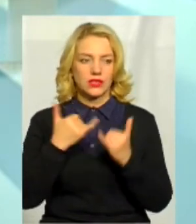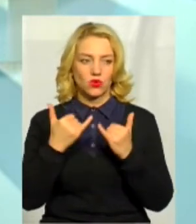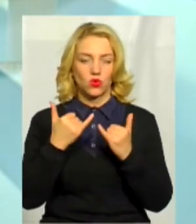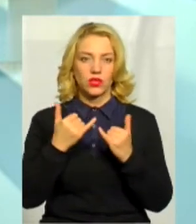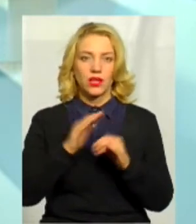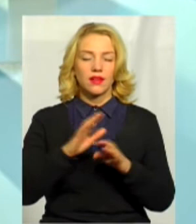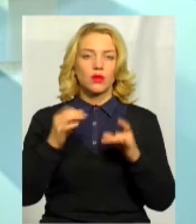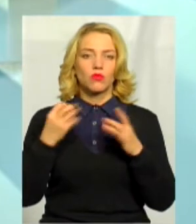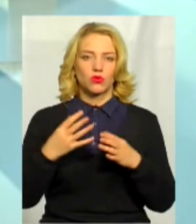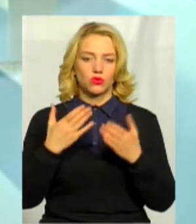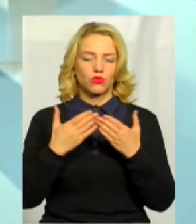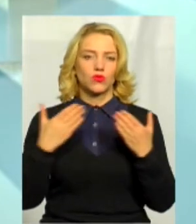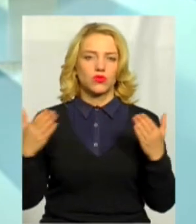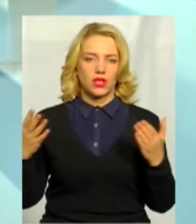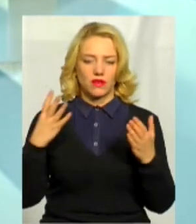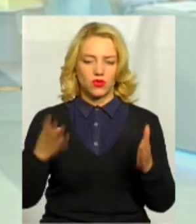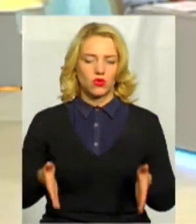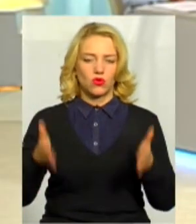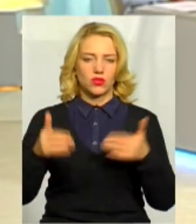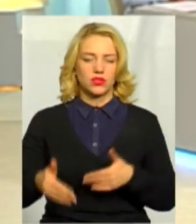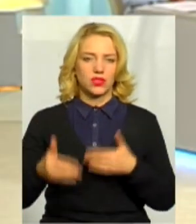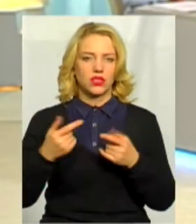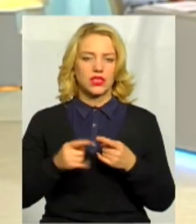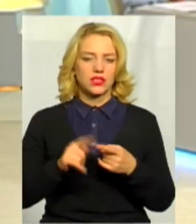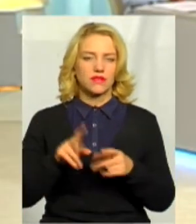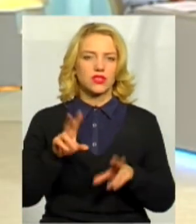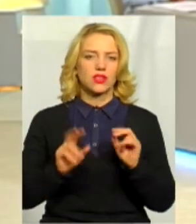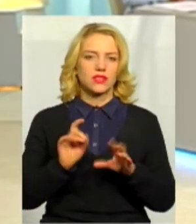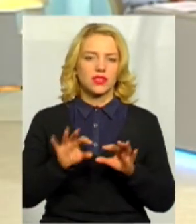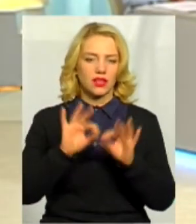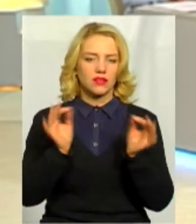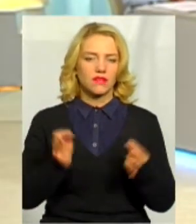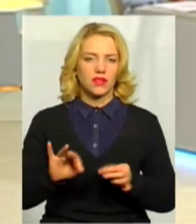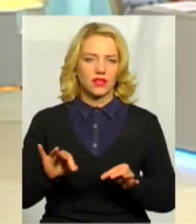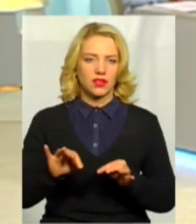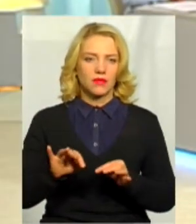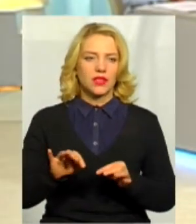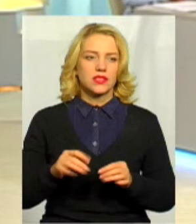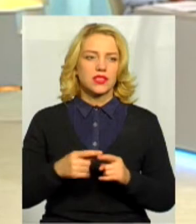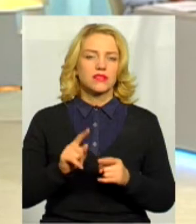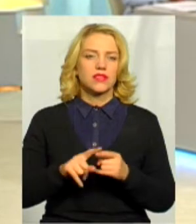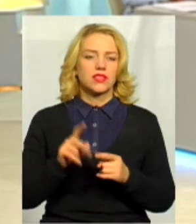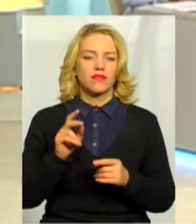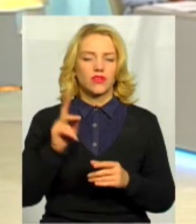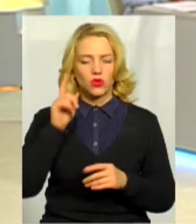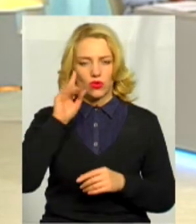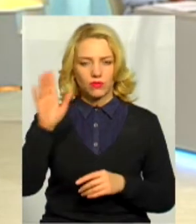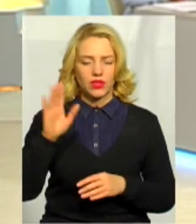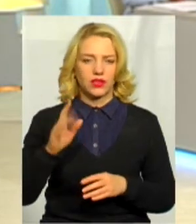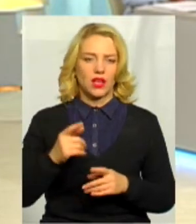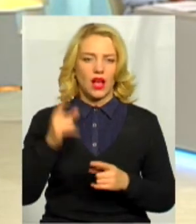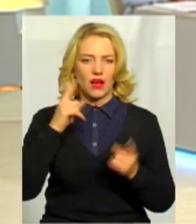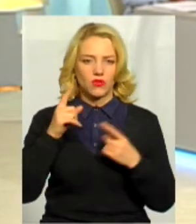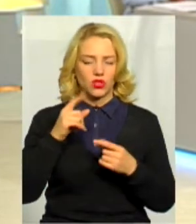просто музей у чотирьох сцінах. Сьогодні це є твір мистецтва. Відомих авторів – це скульптора і художника